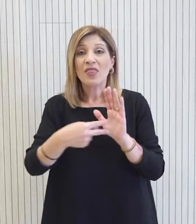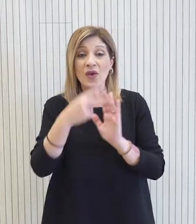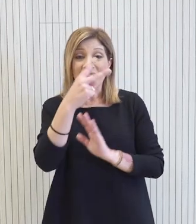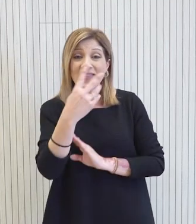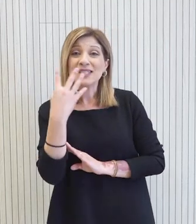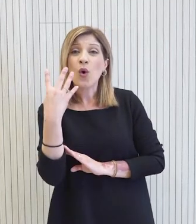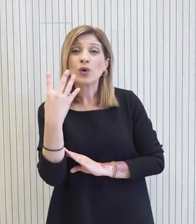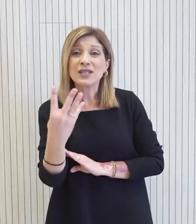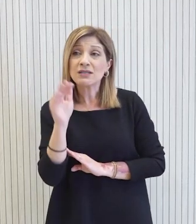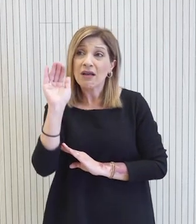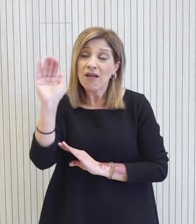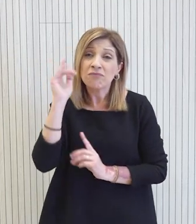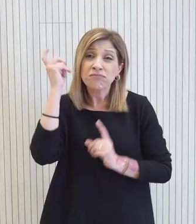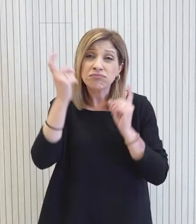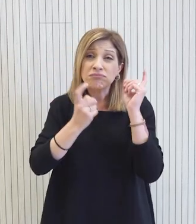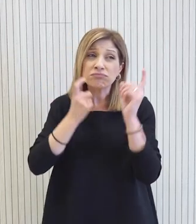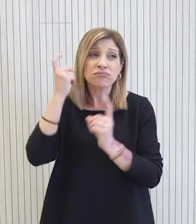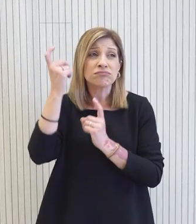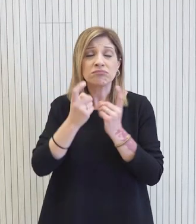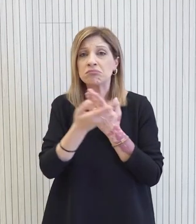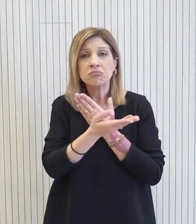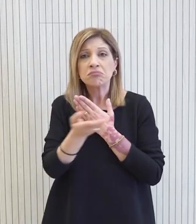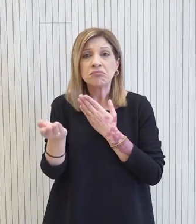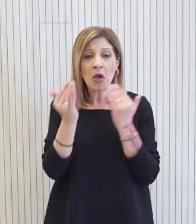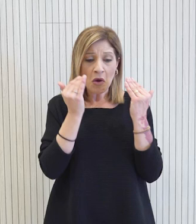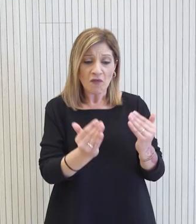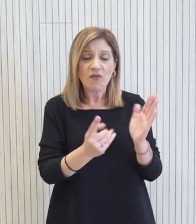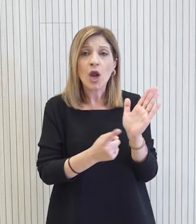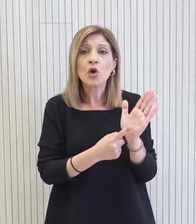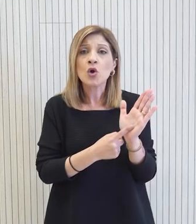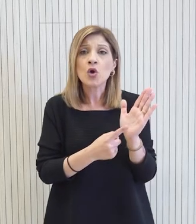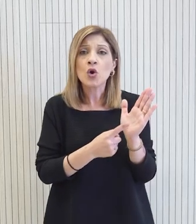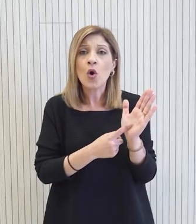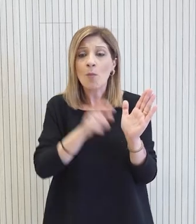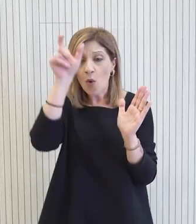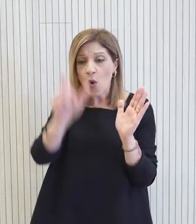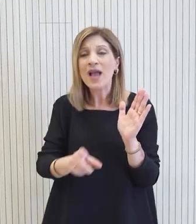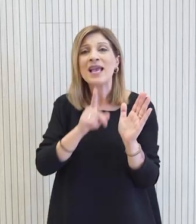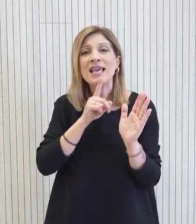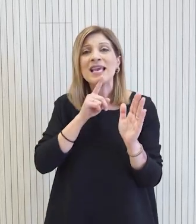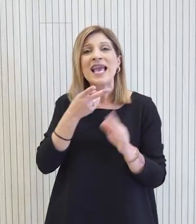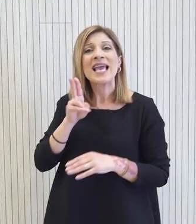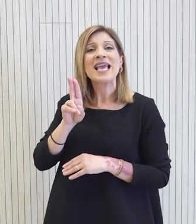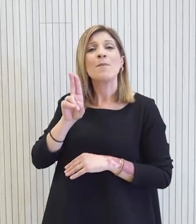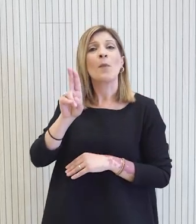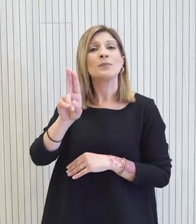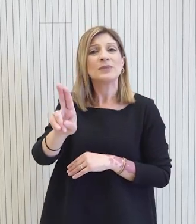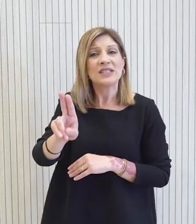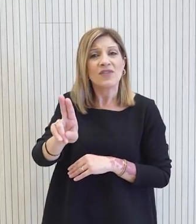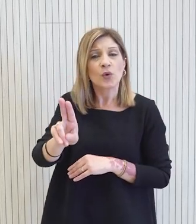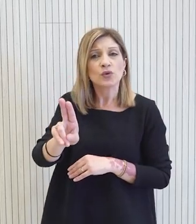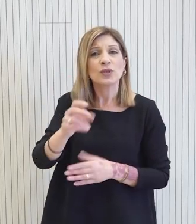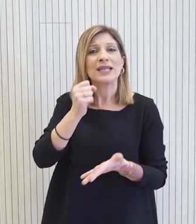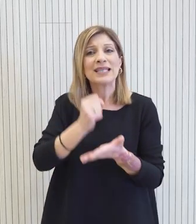κύριε Κρόσωπε και όπως είναι το εφιστάμενο νομοσχέδιο, ο ίδιος υποψήφιος έχει το δικαίωμα να είναι και